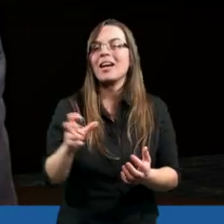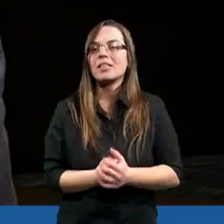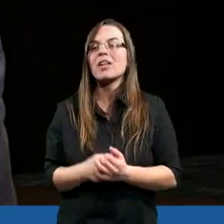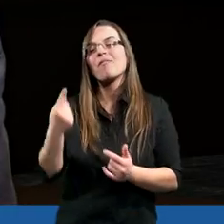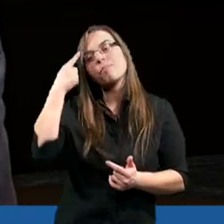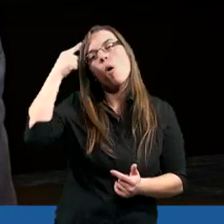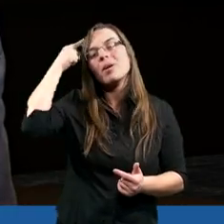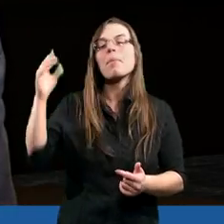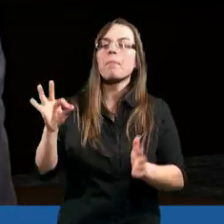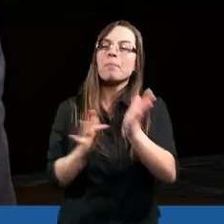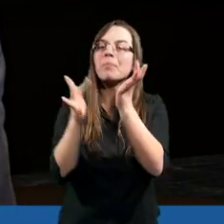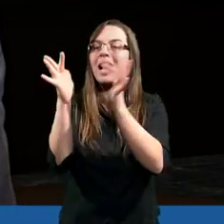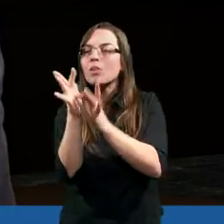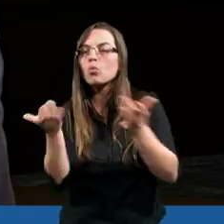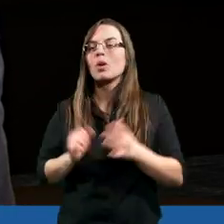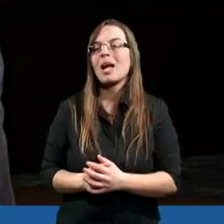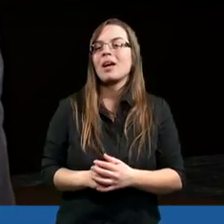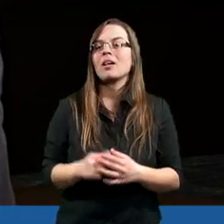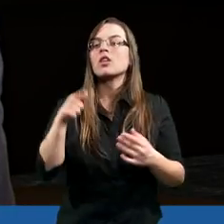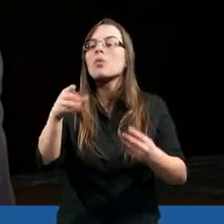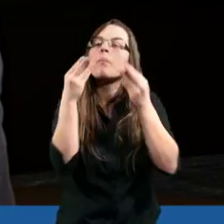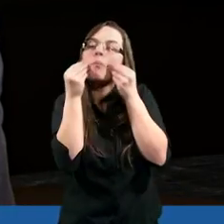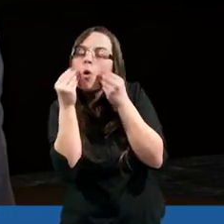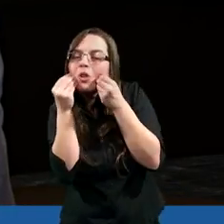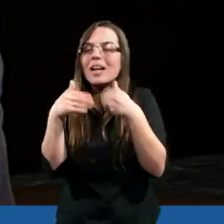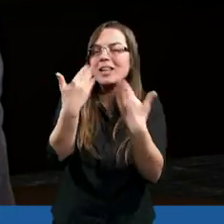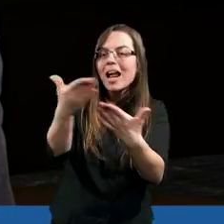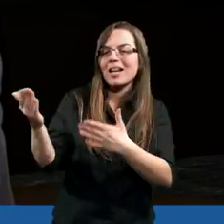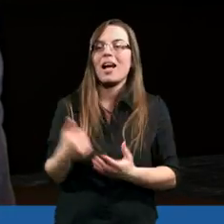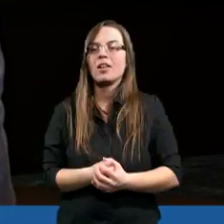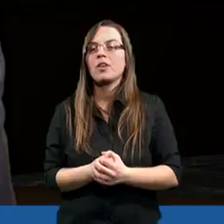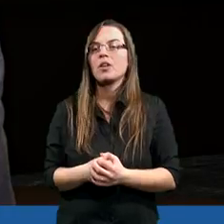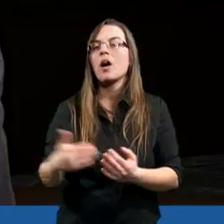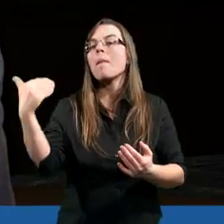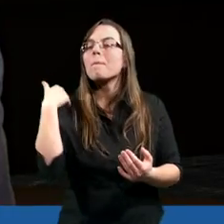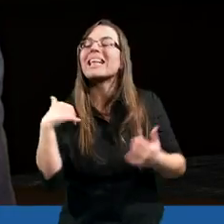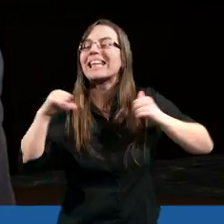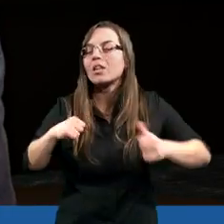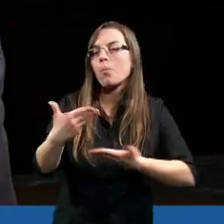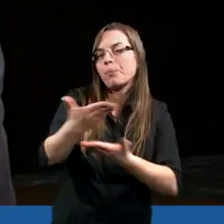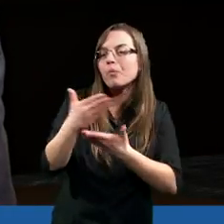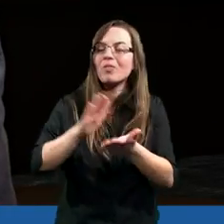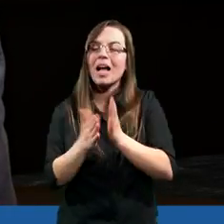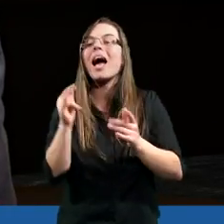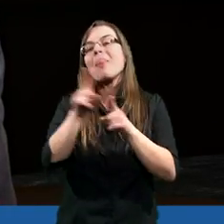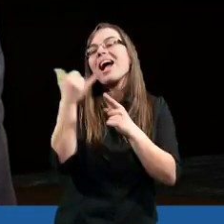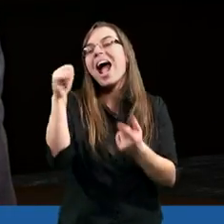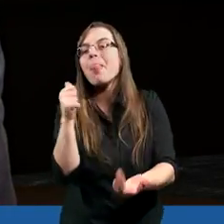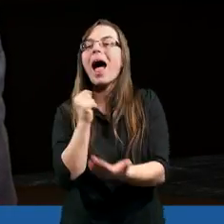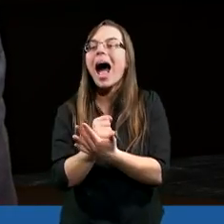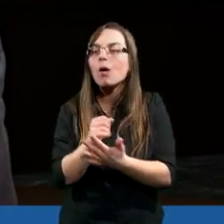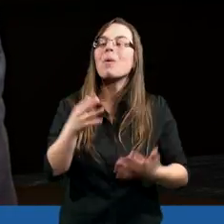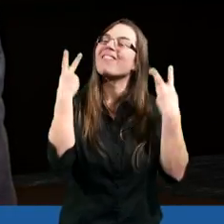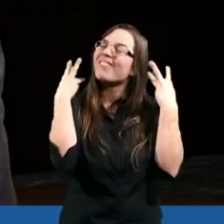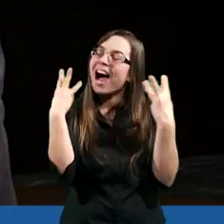wspomnienie Pana Jezusa, więc musieli się pocieszać nieustannie być ze sobą, ale był inny argument